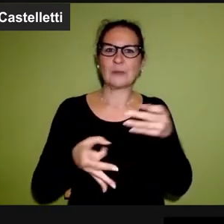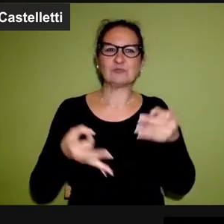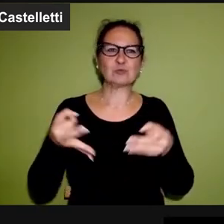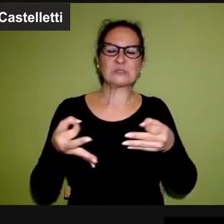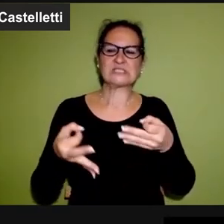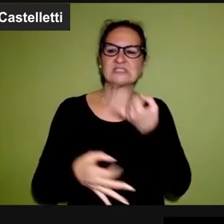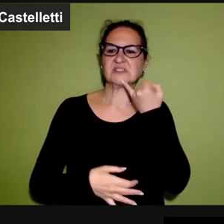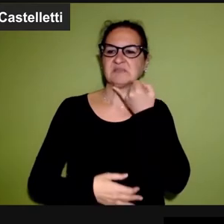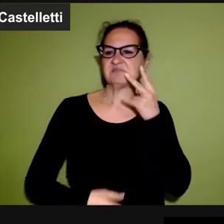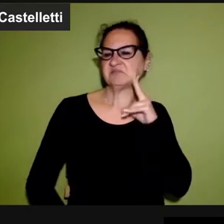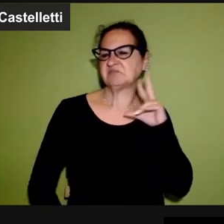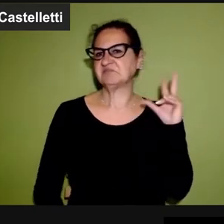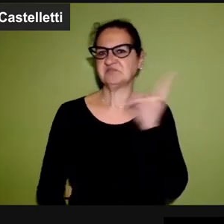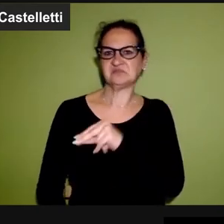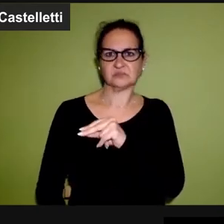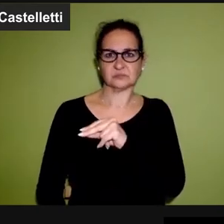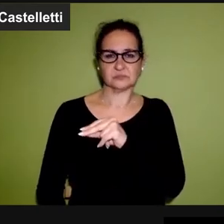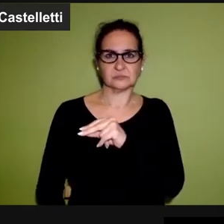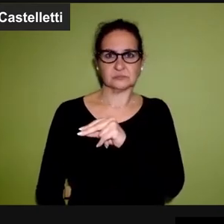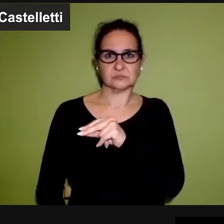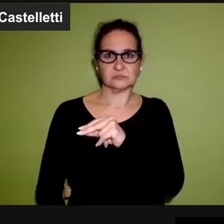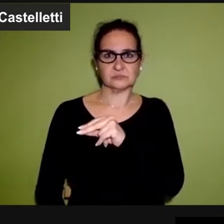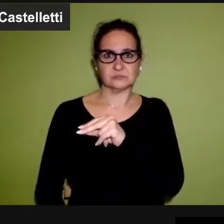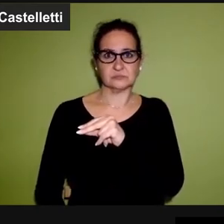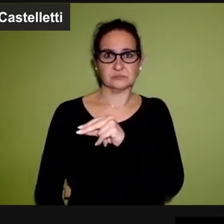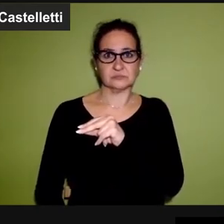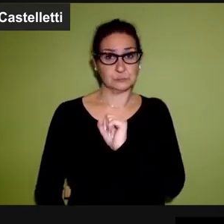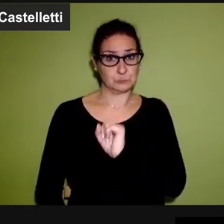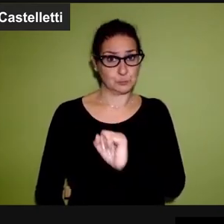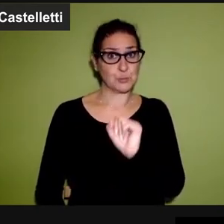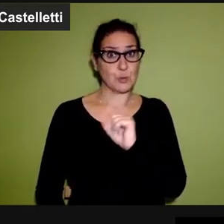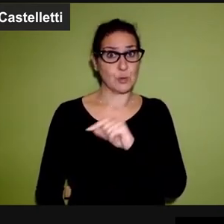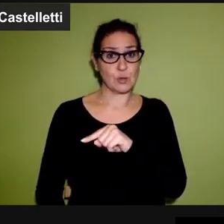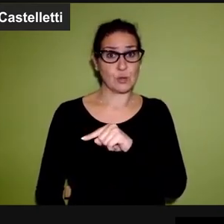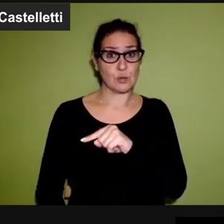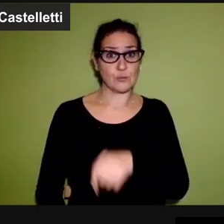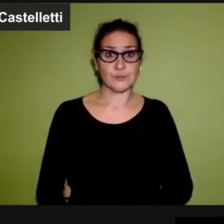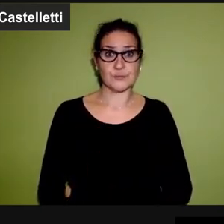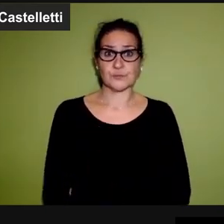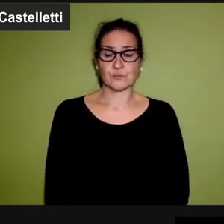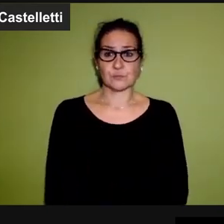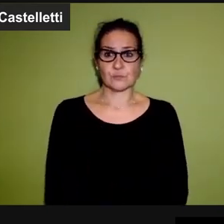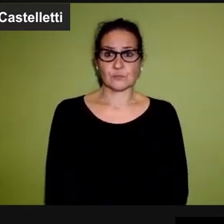dilagare di giudizi facili su questa questione così come su altre?